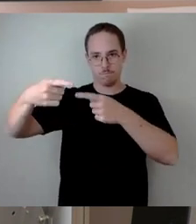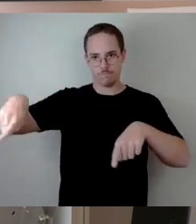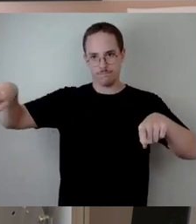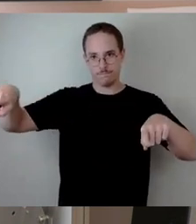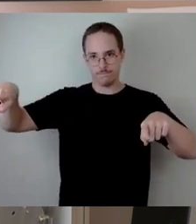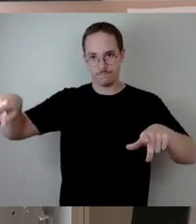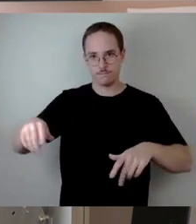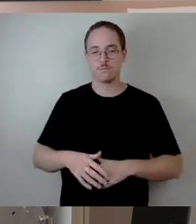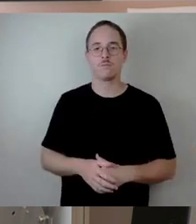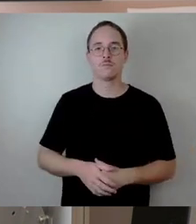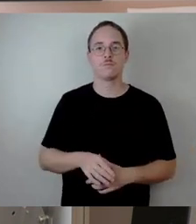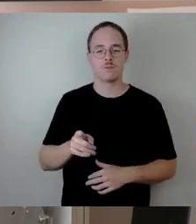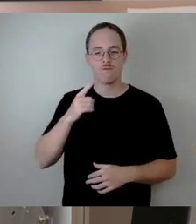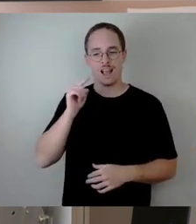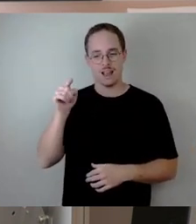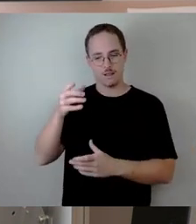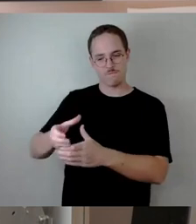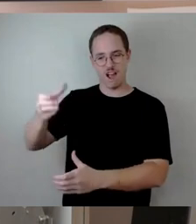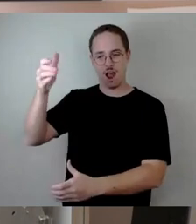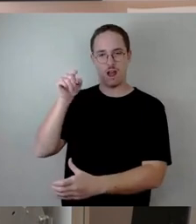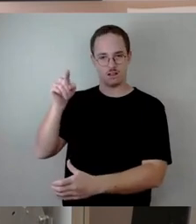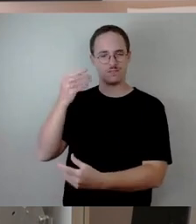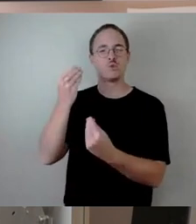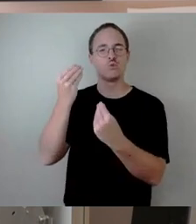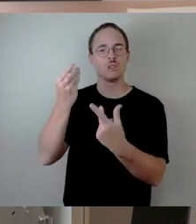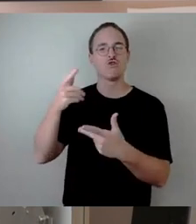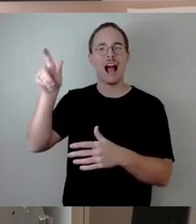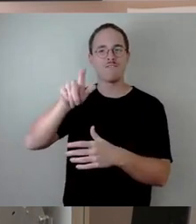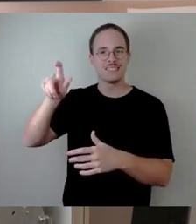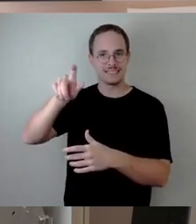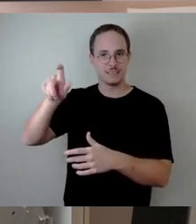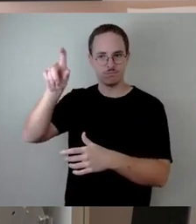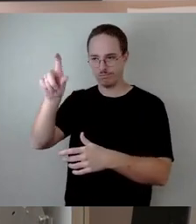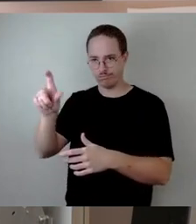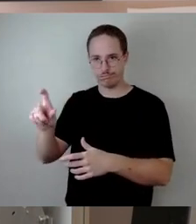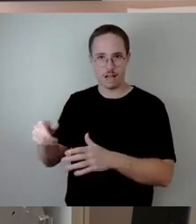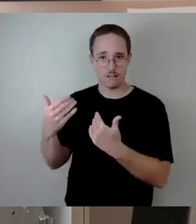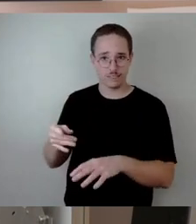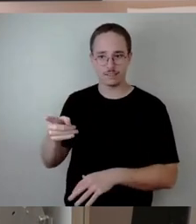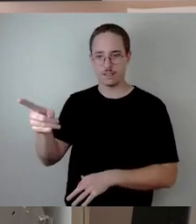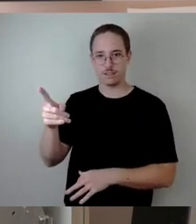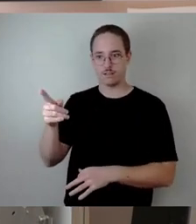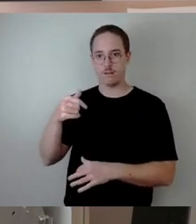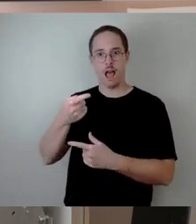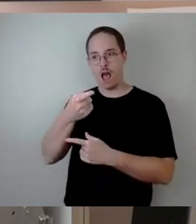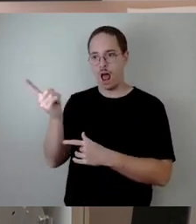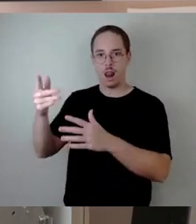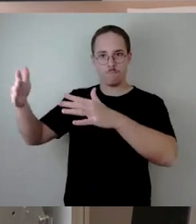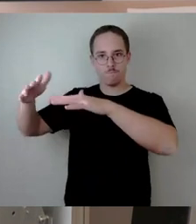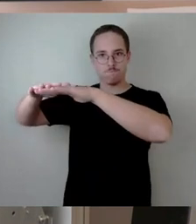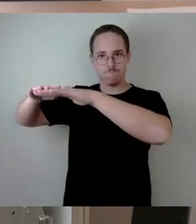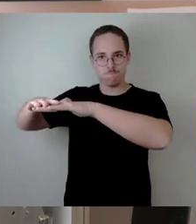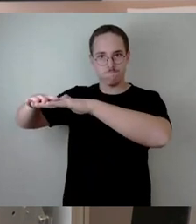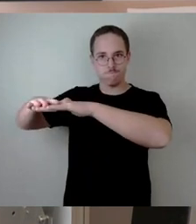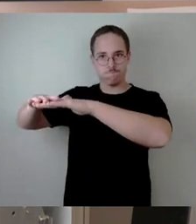das Graffiti immer drauf war, auf einem gemeinsamen Pfeiler drauf, der natürlich auch Bewegungen durch